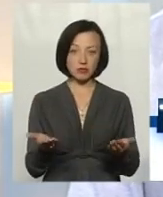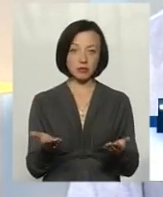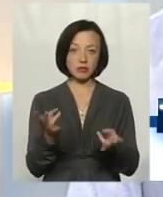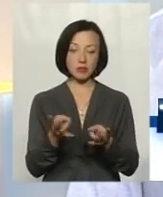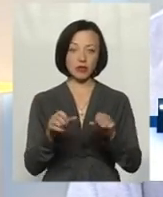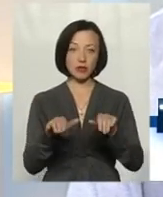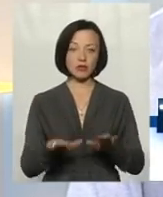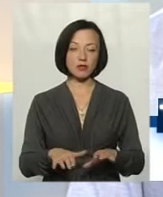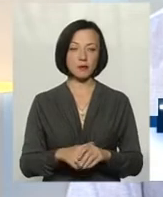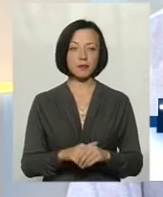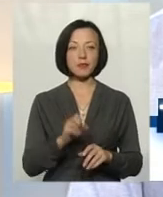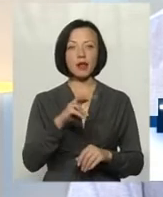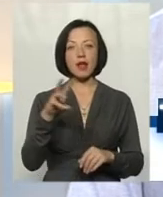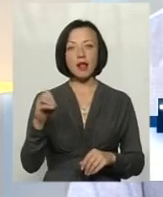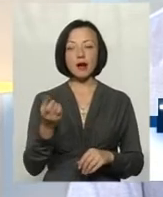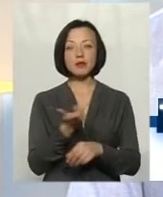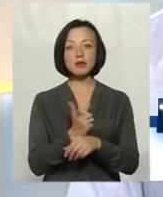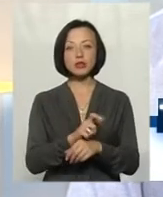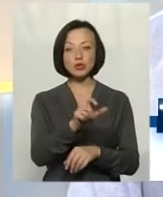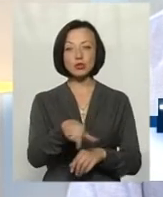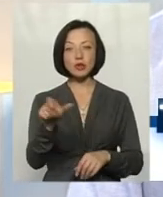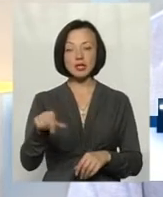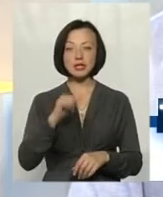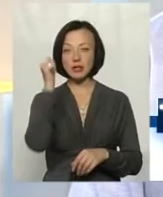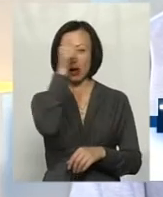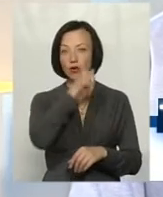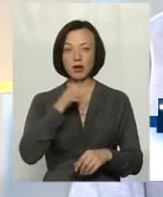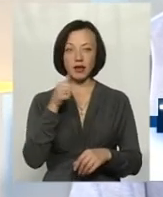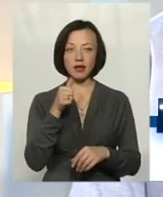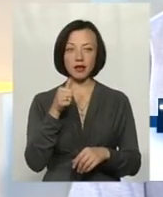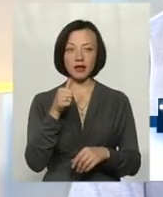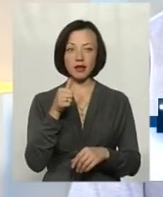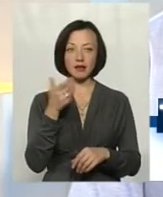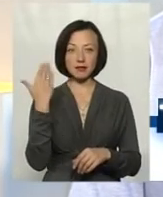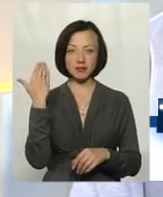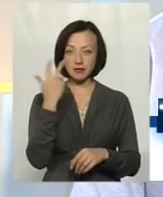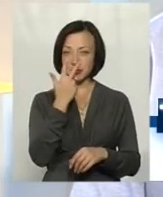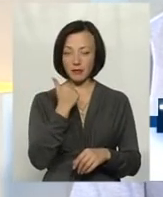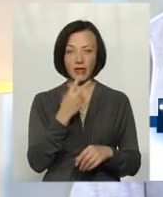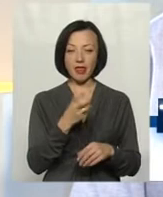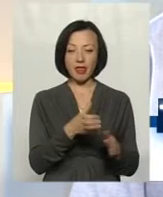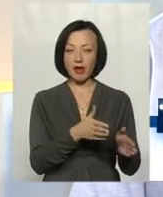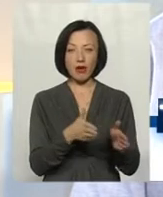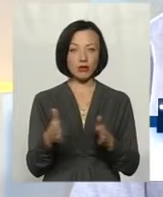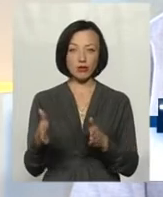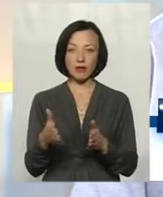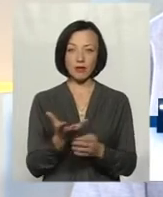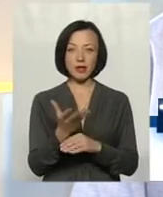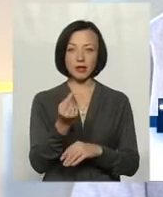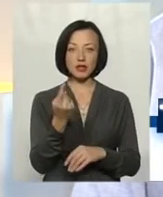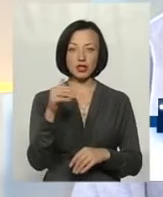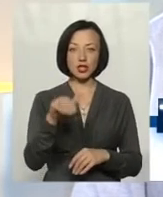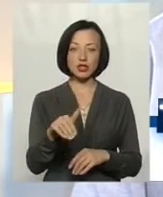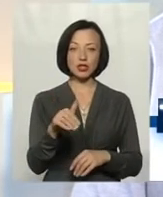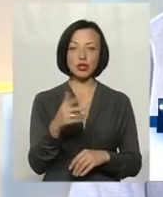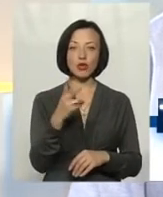вирішуватись. Але більшість наших людей за роки не готові платити за ту тисячу кубів на навіть 3